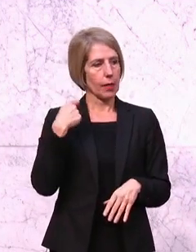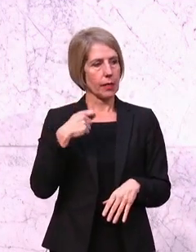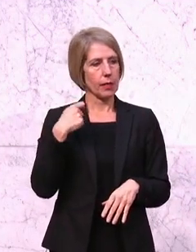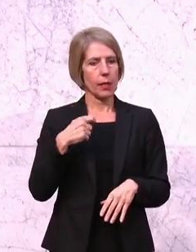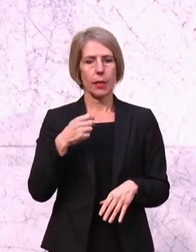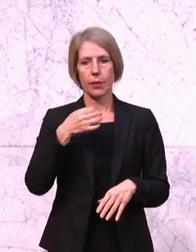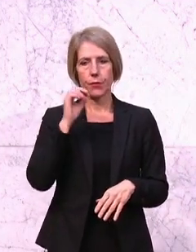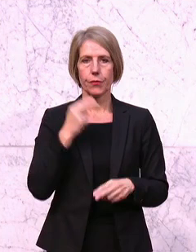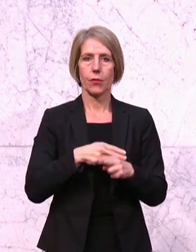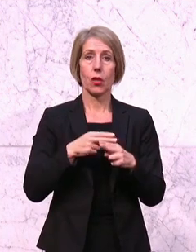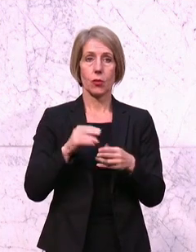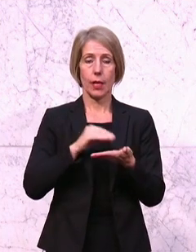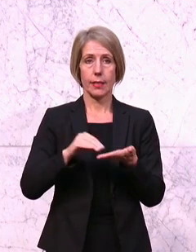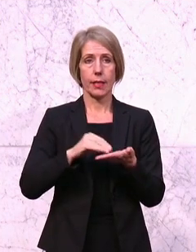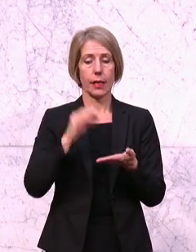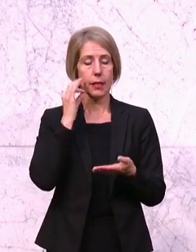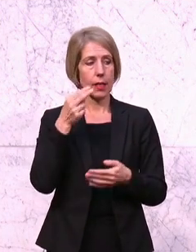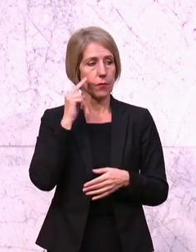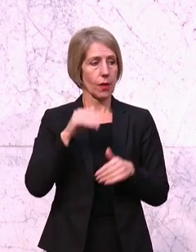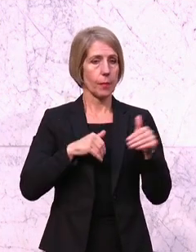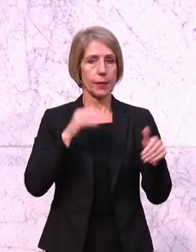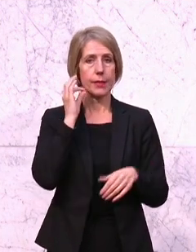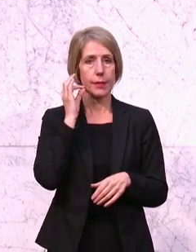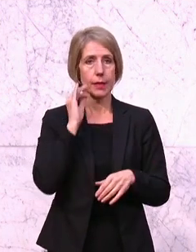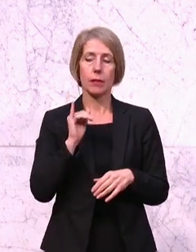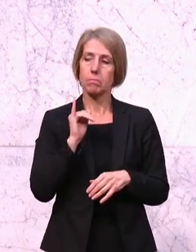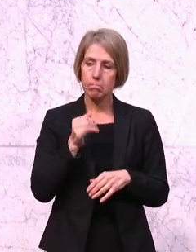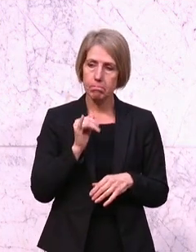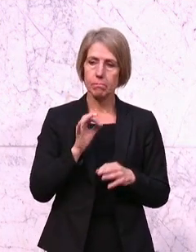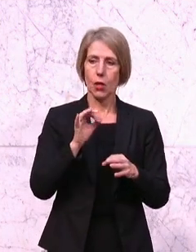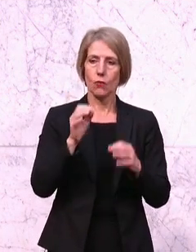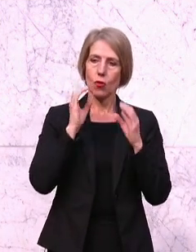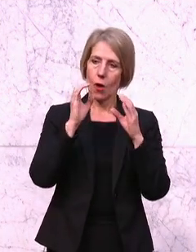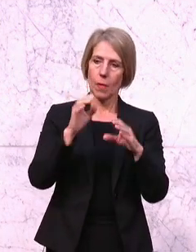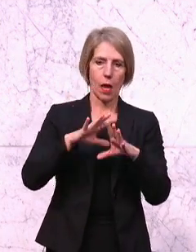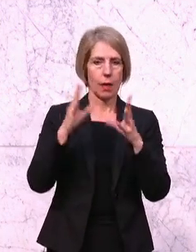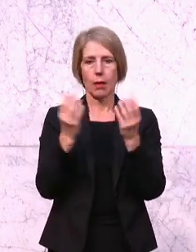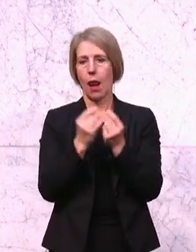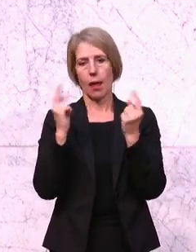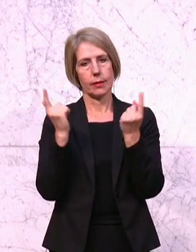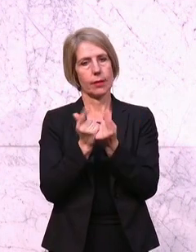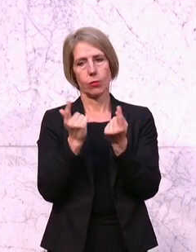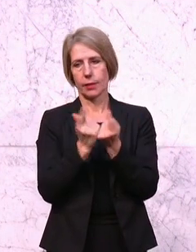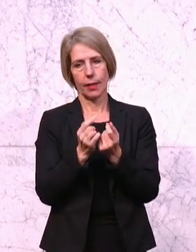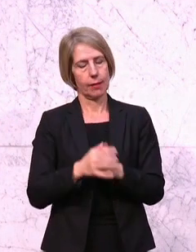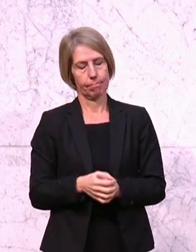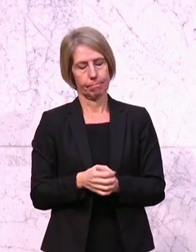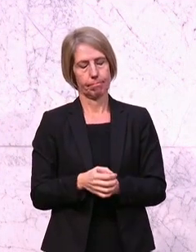geschätzte Frau Staatssekretärin, Ministerin. Ja, für die ÖVP ist immer alles lustig, nur für die Leute da draußen schon lange nicht mehr.